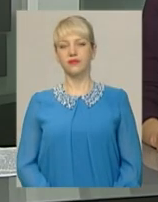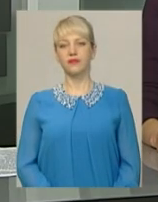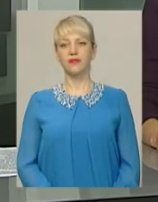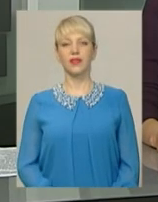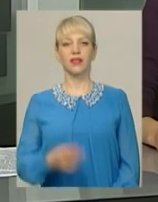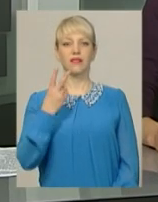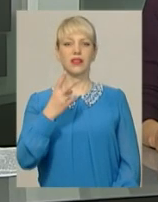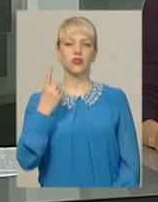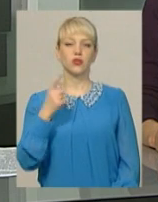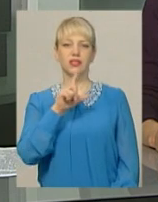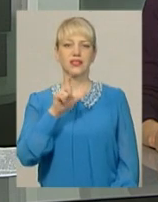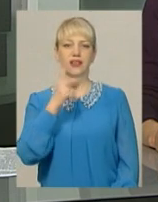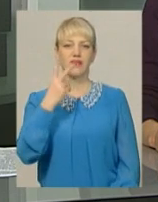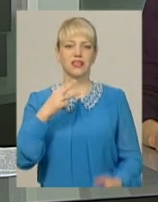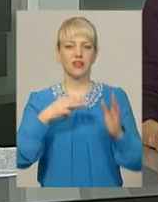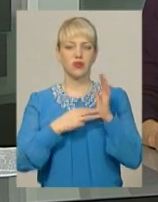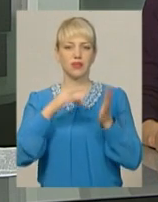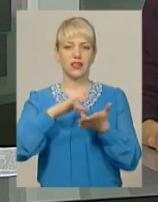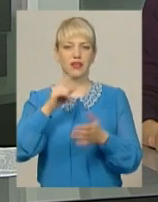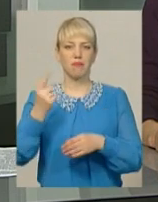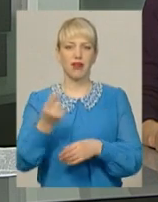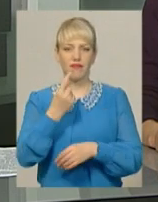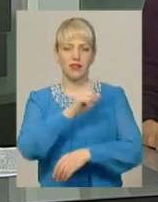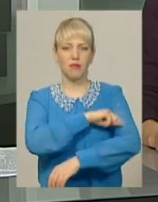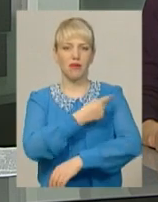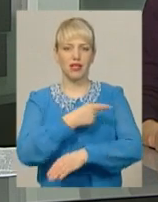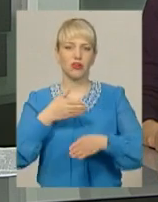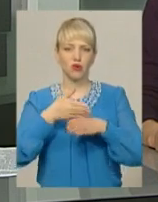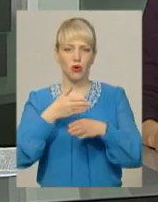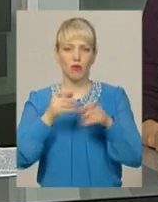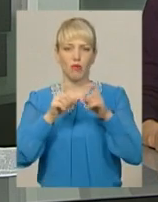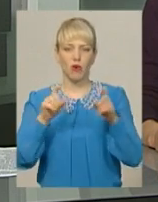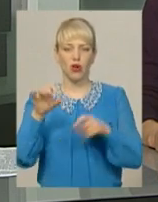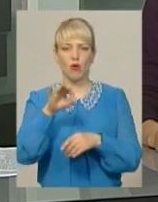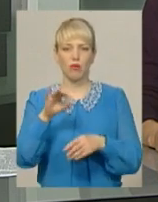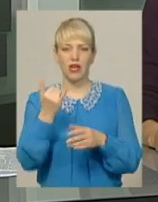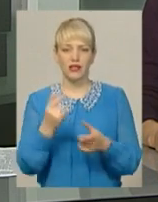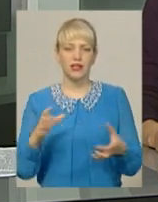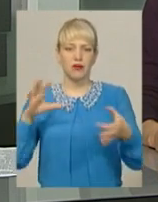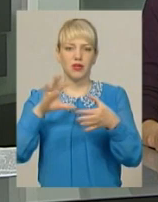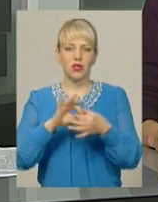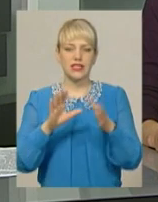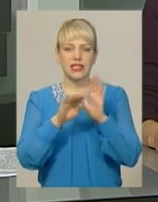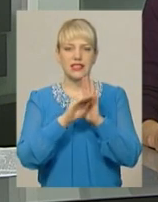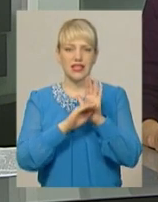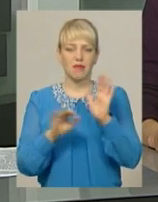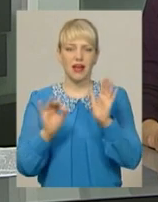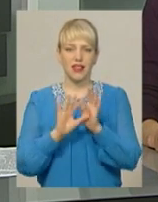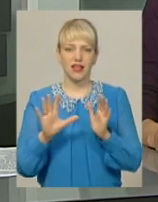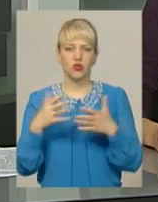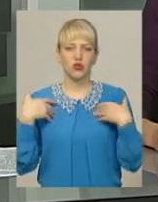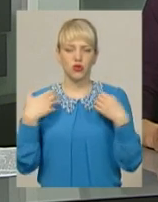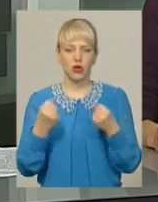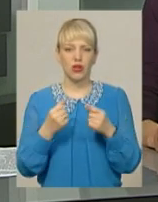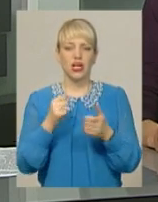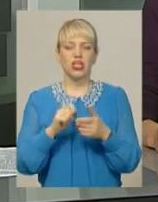21 з 28 центрів первинної медико-санітарної допомоги області нині підключені до системи електронного здоров'я, через